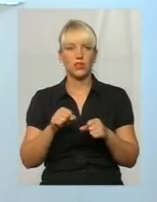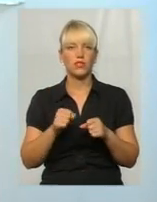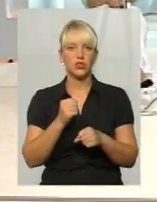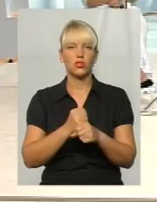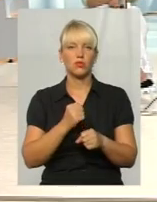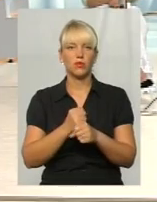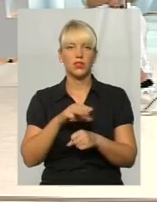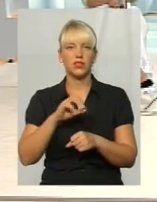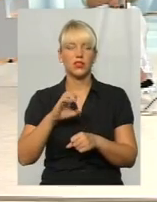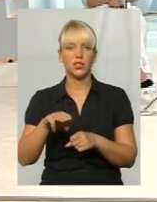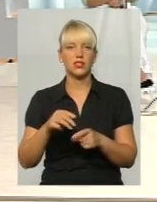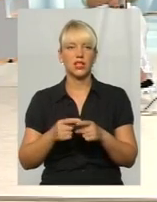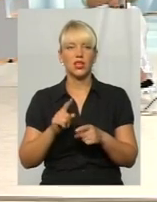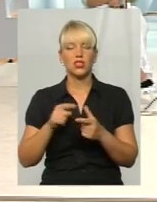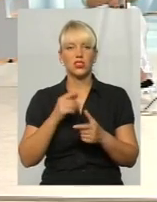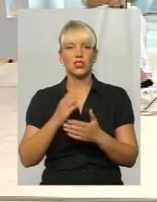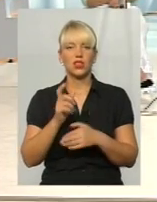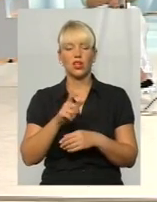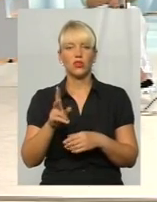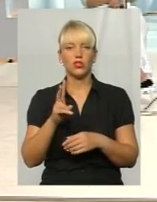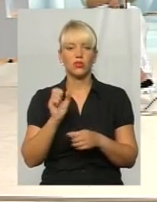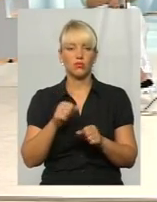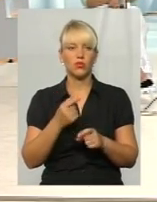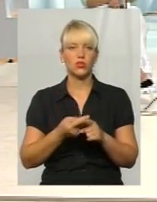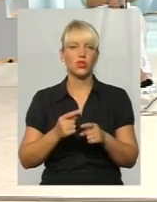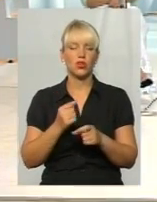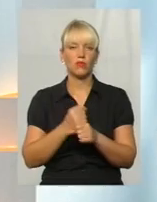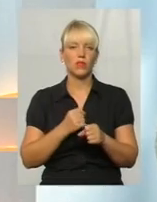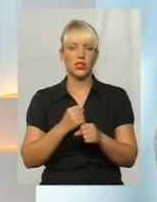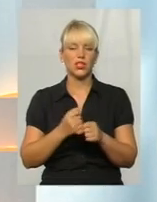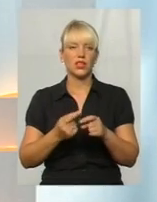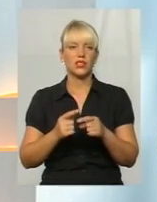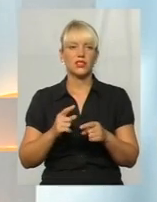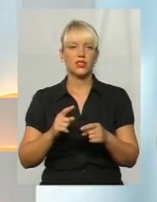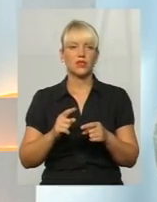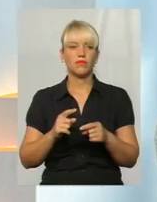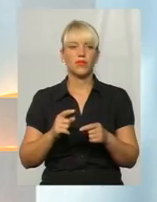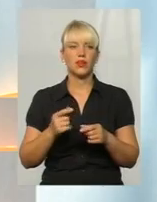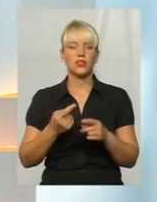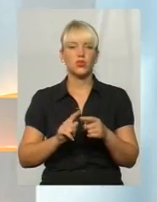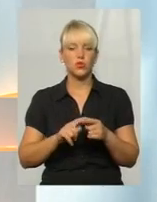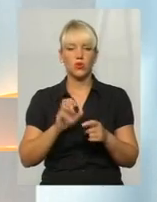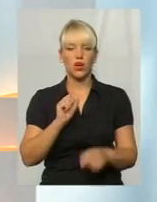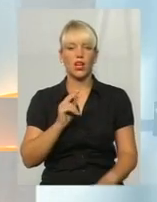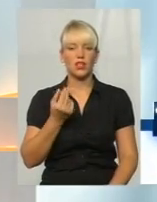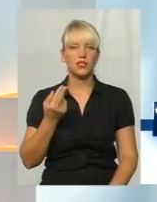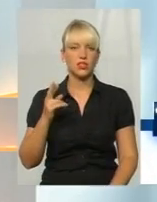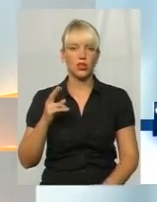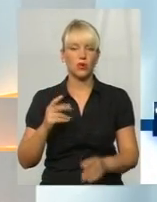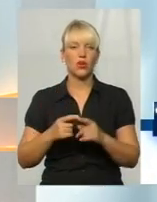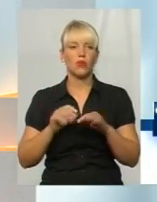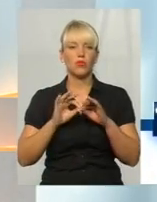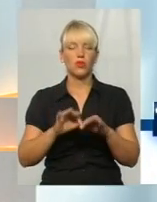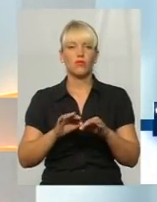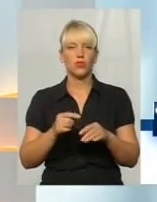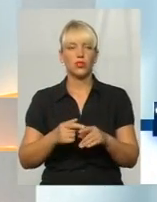є з того середовища, так званого кризового середовища? Ні, ми цю акцію проводимо не для кризового середовища,